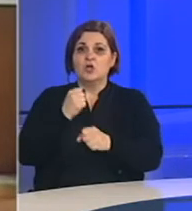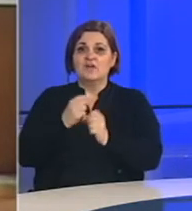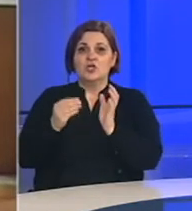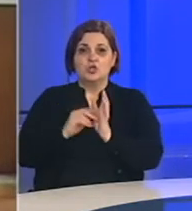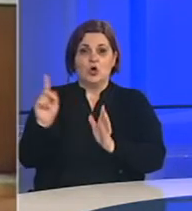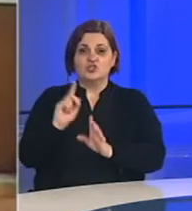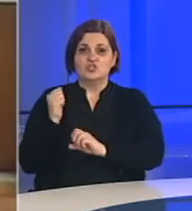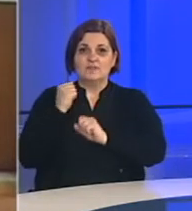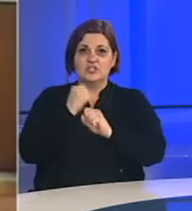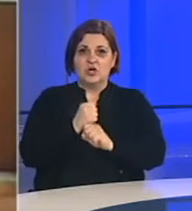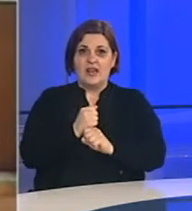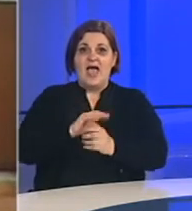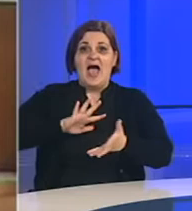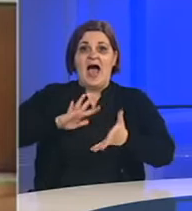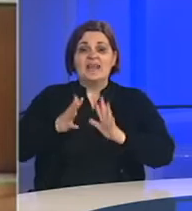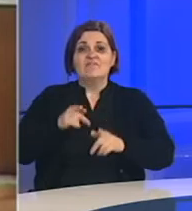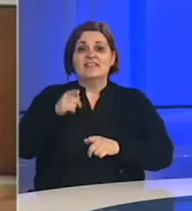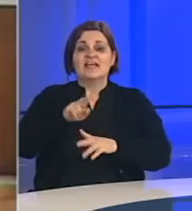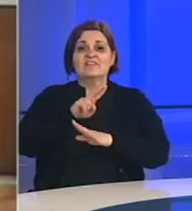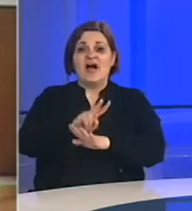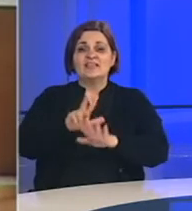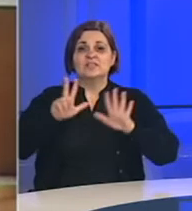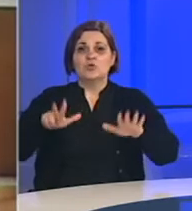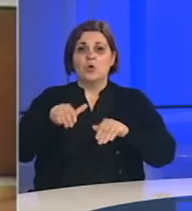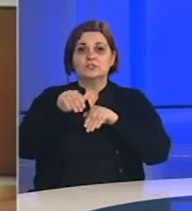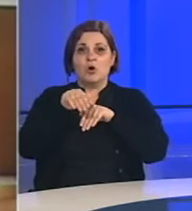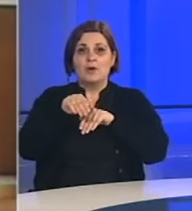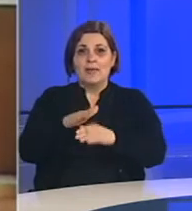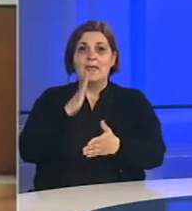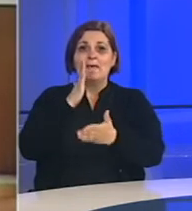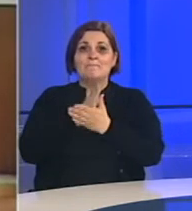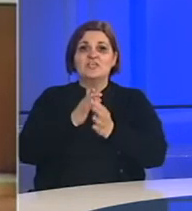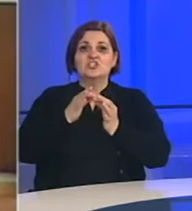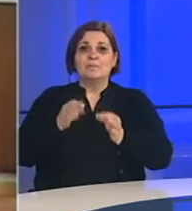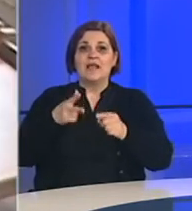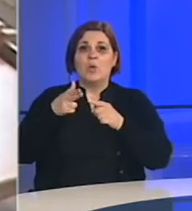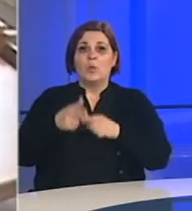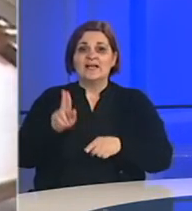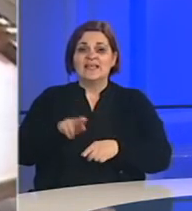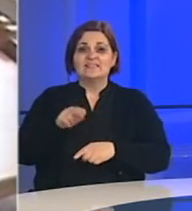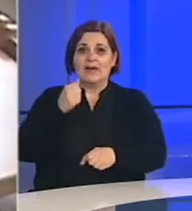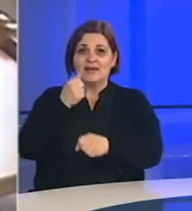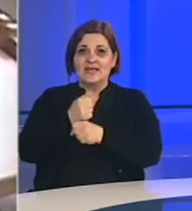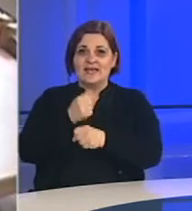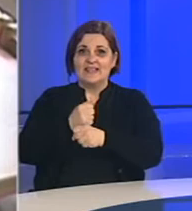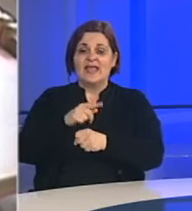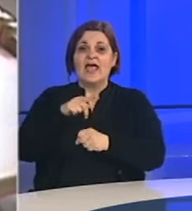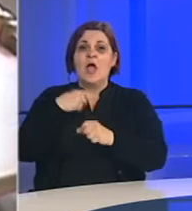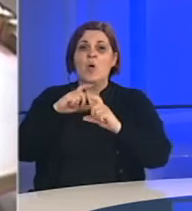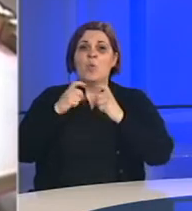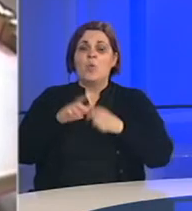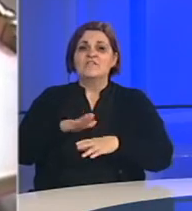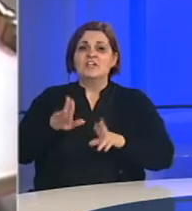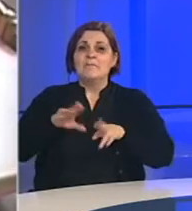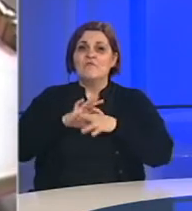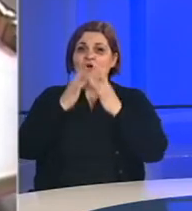još neće biti donesena, a najvjerovatnije tek od 28. maja uslijedit će mjera ukidanja zabrene rada. U vrtićima